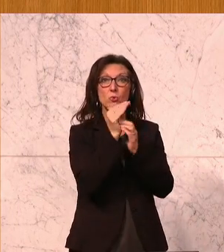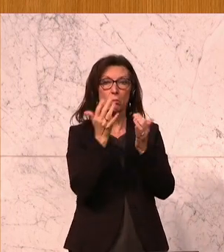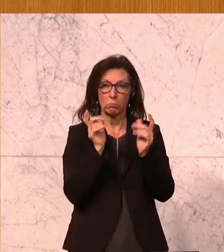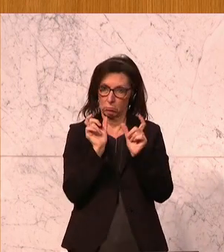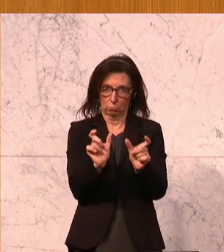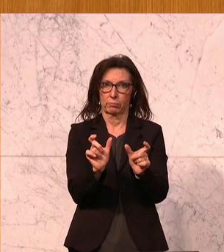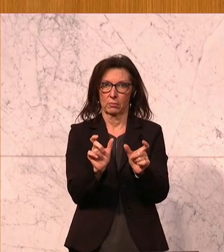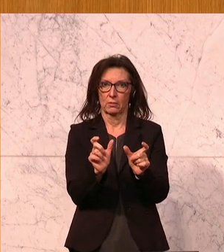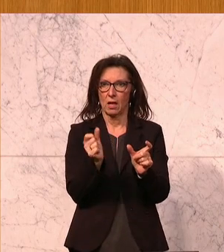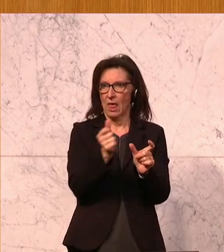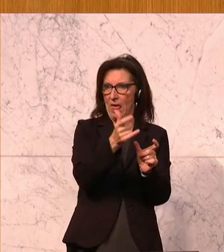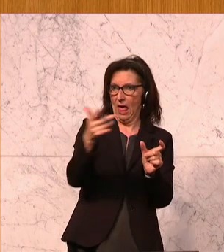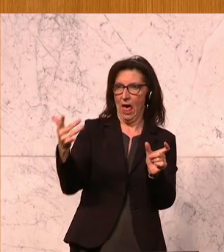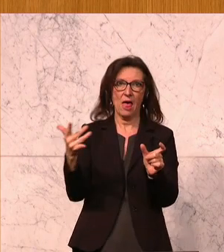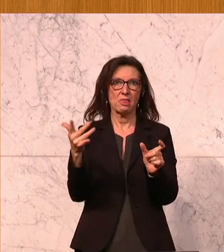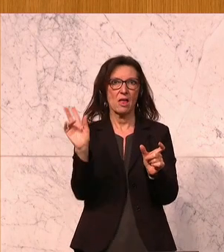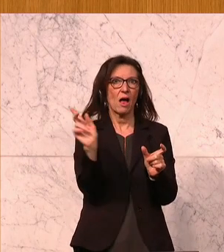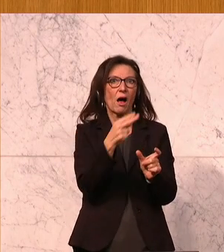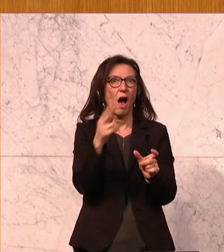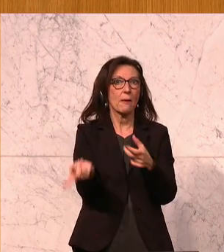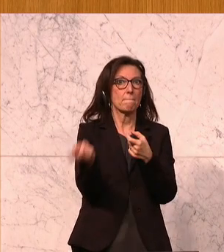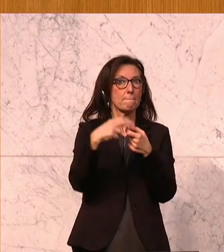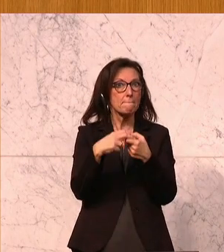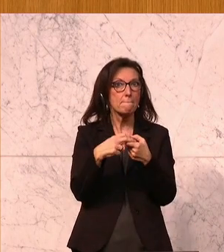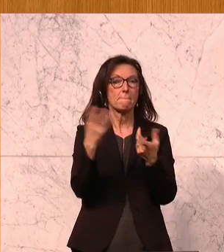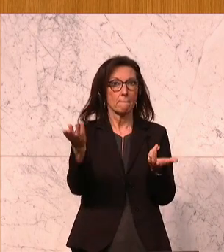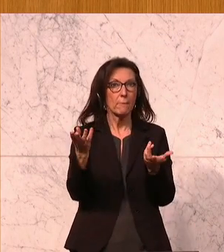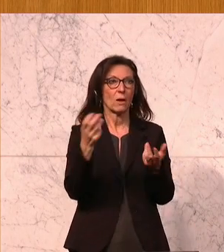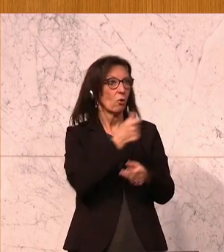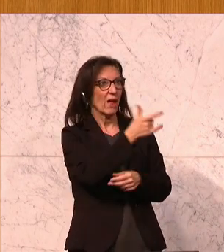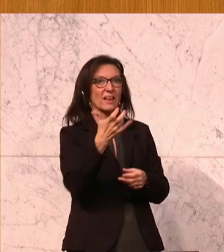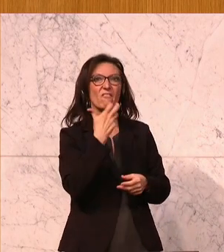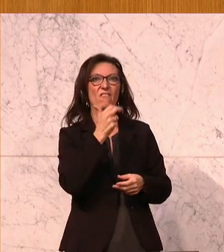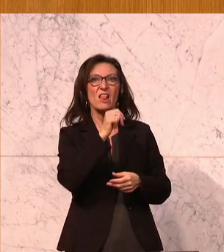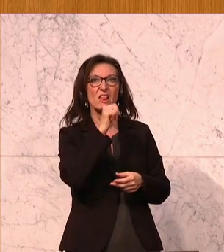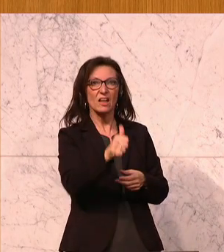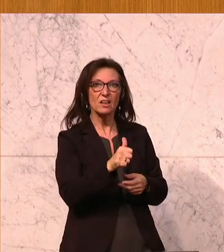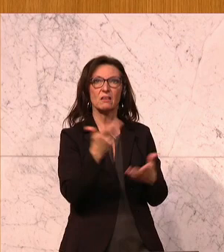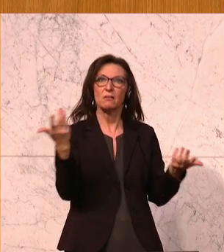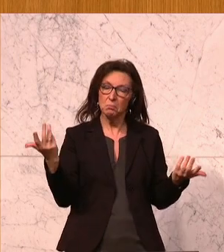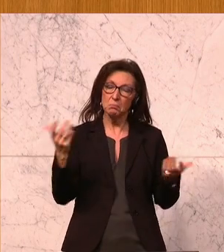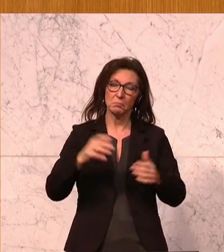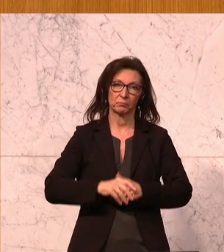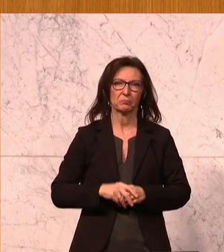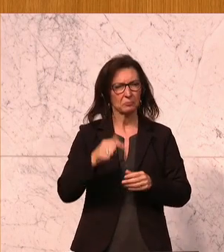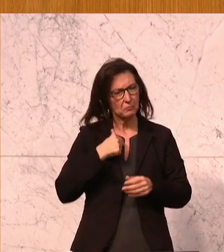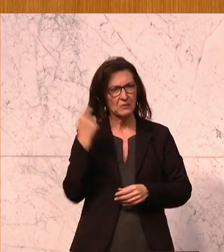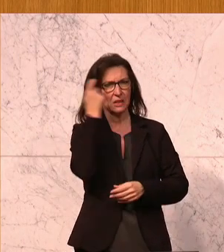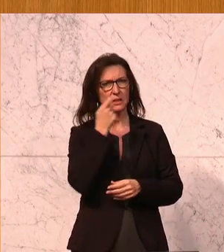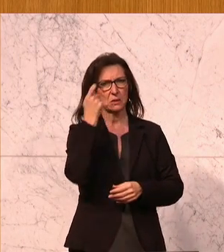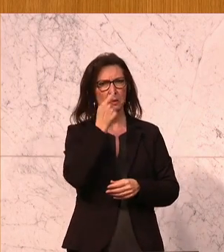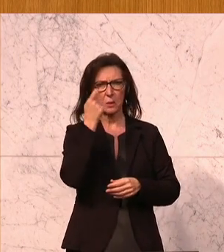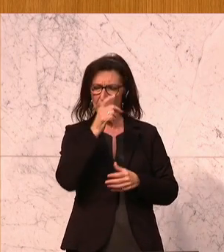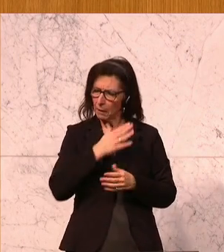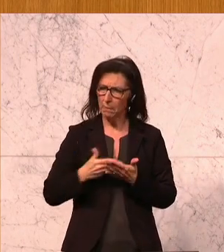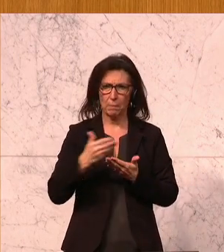und weil manche die Teilhabe nicht ermöglichen möchten bzw. von Teilen nicht angenommen wird. Ich mache mir Sorgen, weil wir im